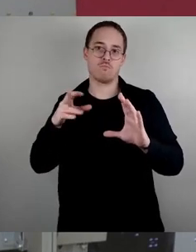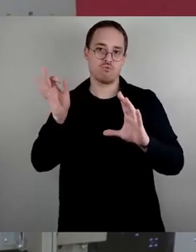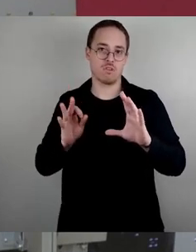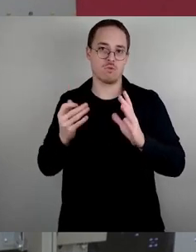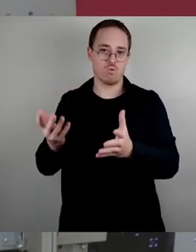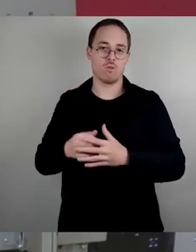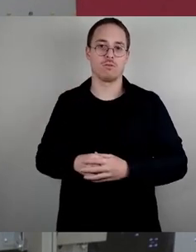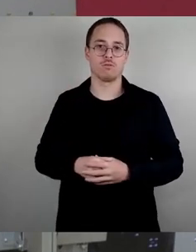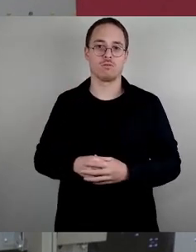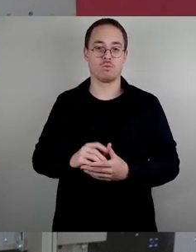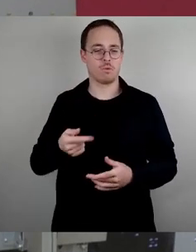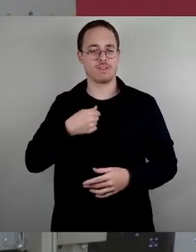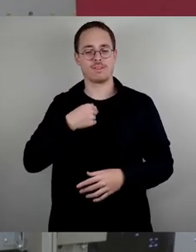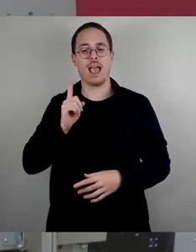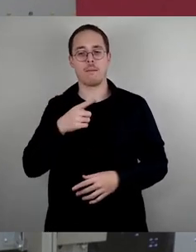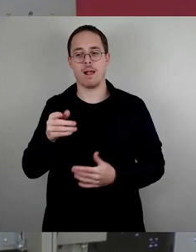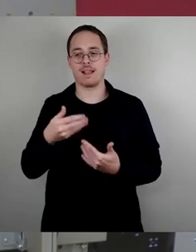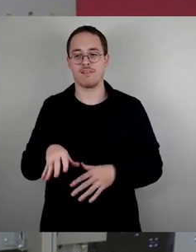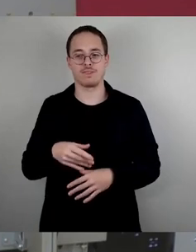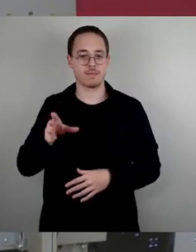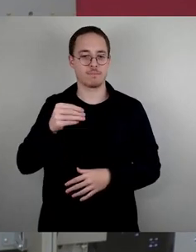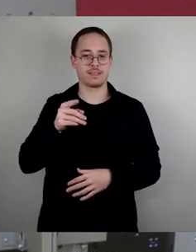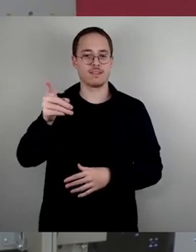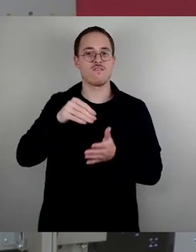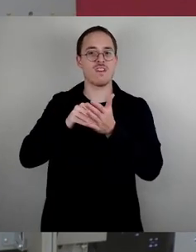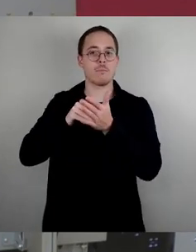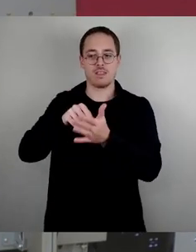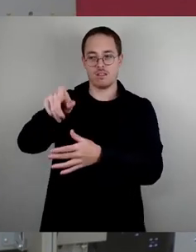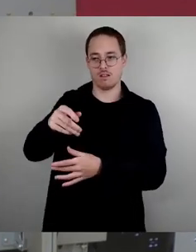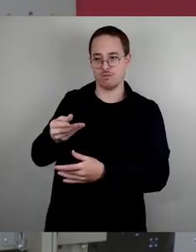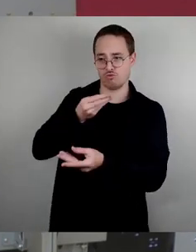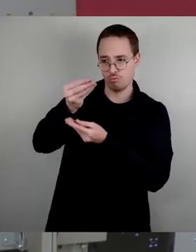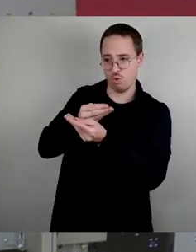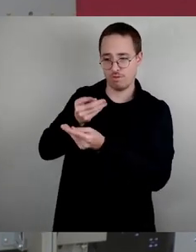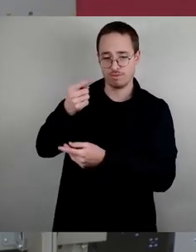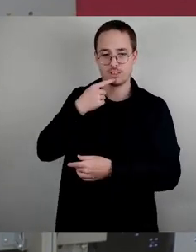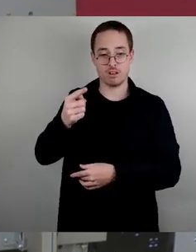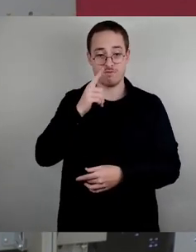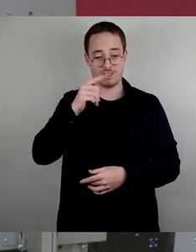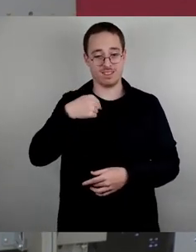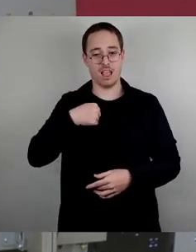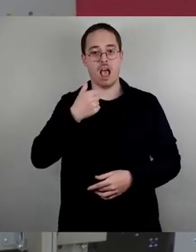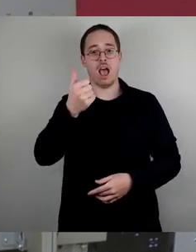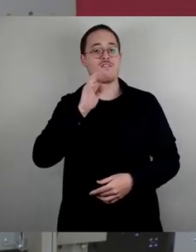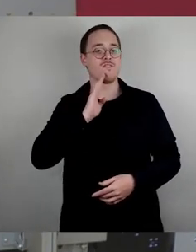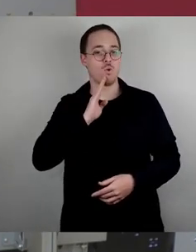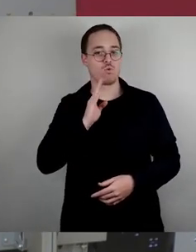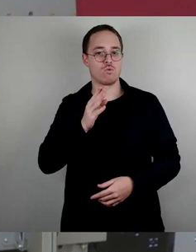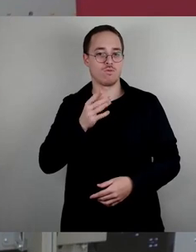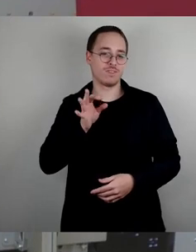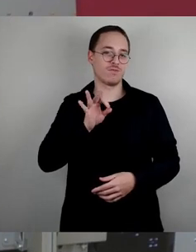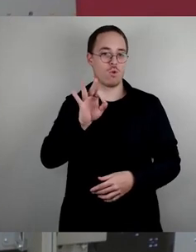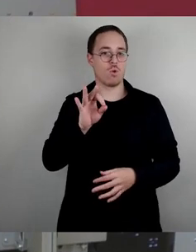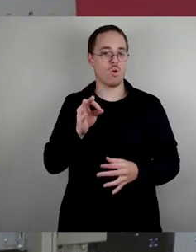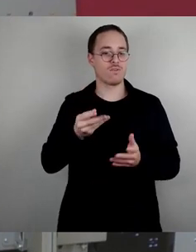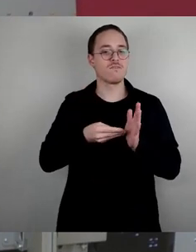Fernwohnung anbiete, mache ich das 6- bis 8-fache des Gewinns. Das ist nämlich der Punkt. Ich kann das 6- bis 8-fache verdienen und schmeiße dafür